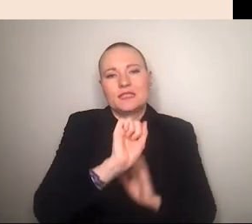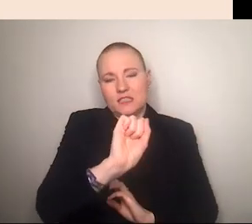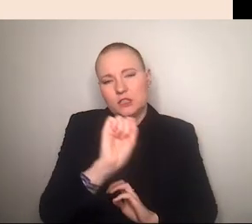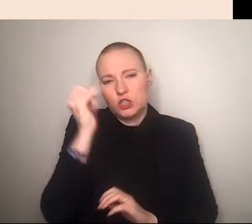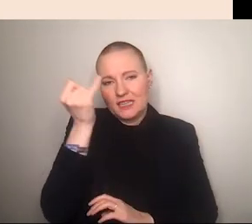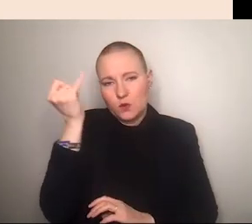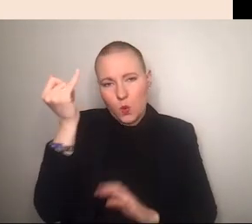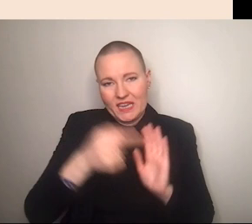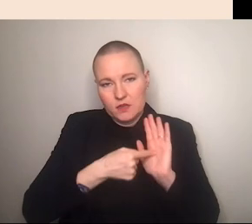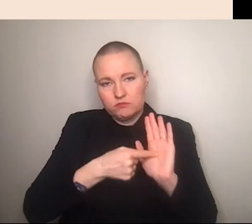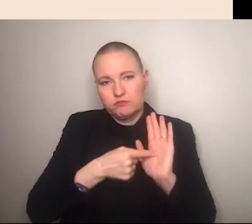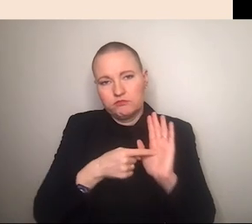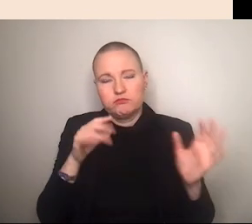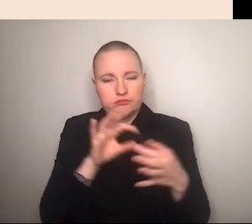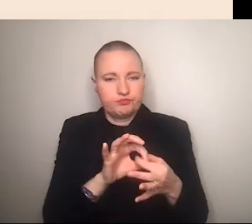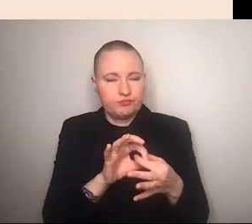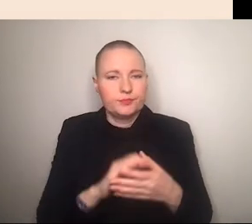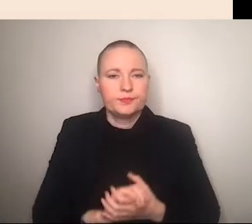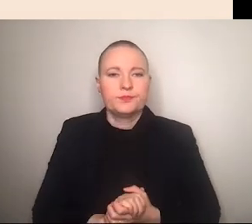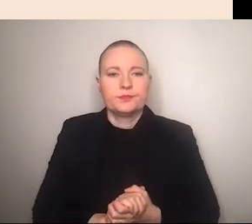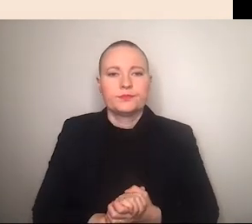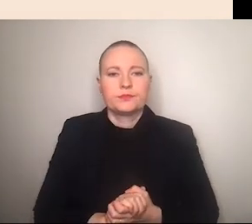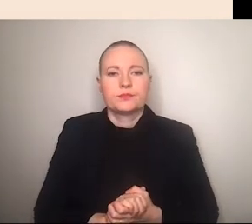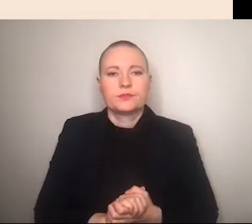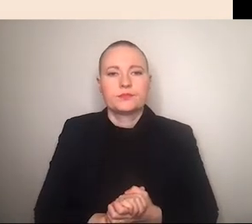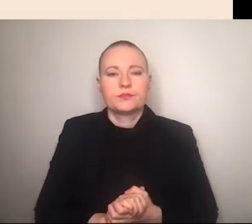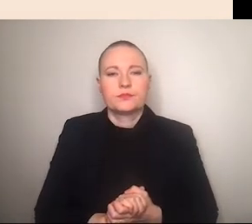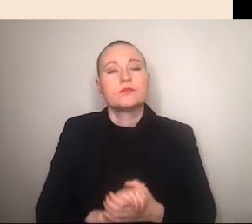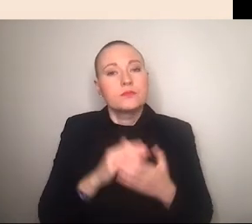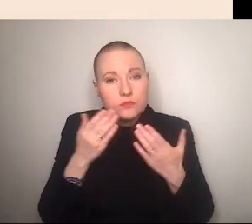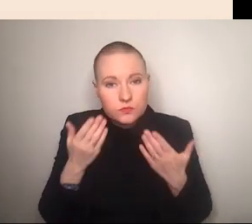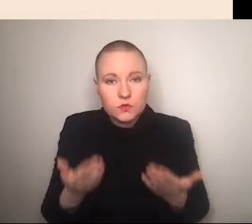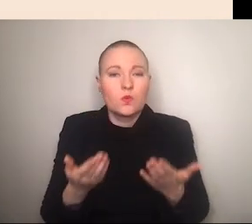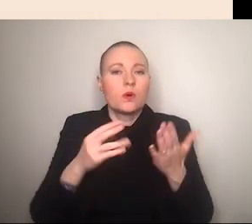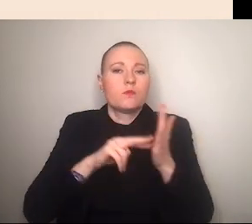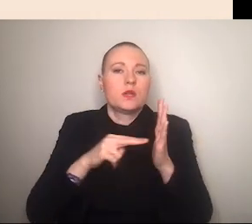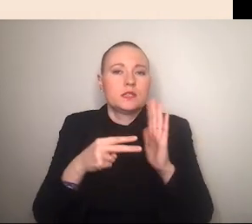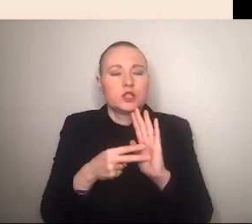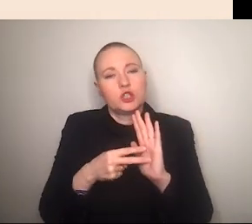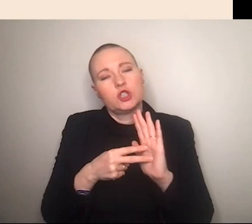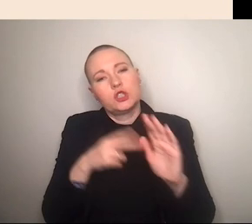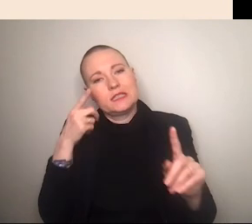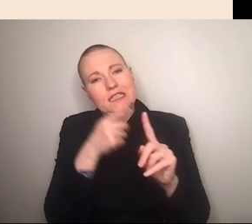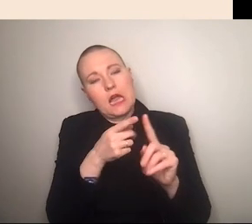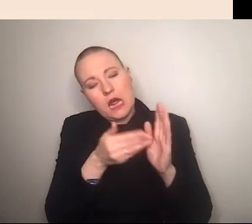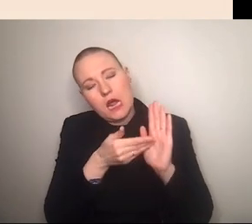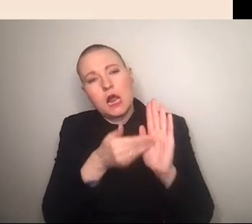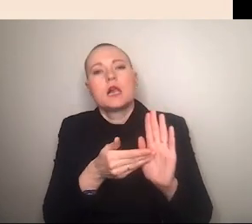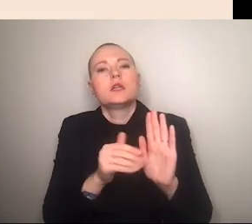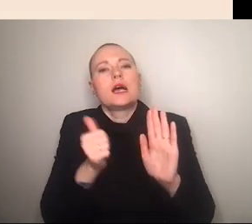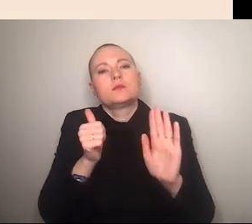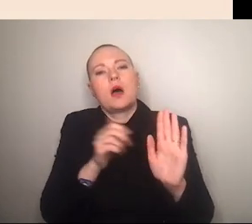ideologie und so wird sozusagen diese politische agenda zunächst ja verschleiert